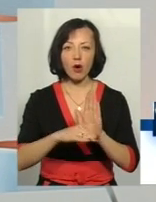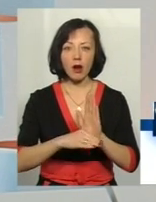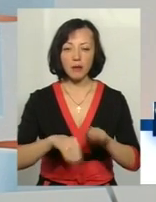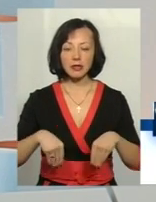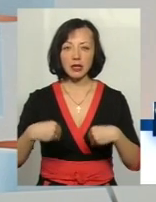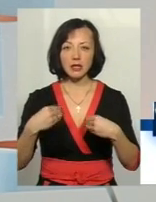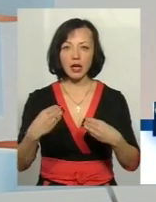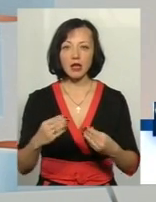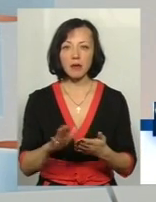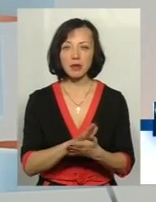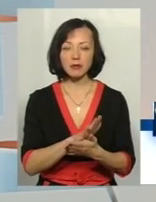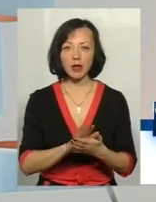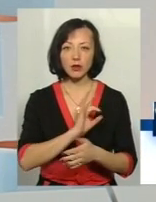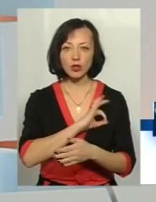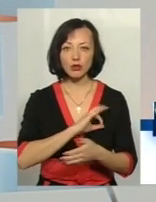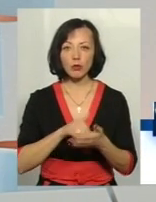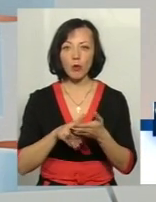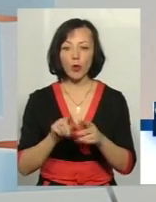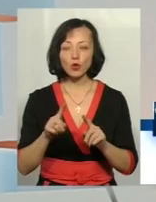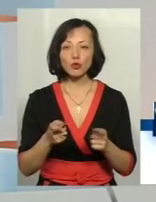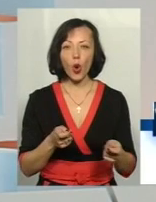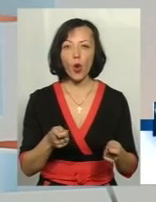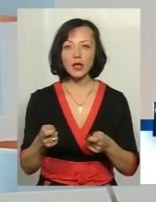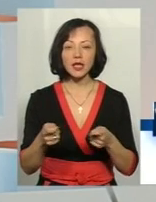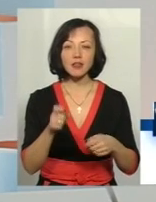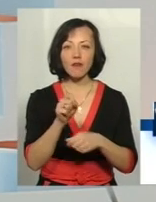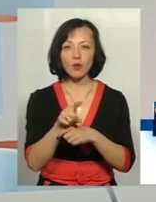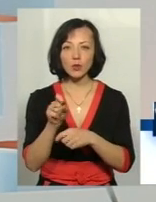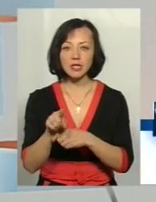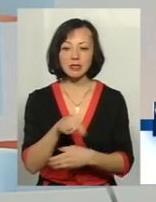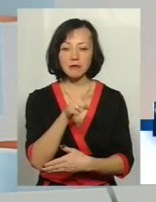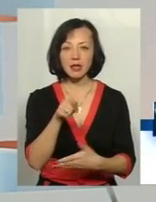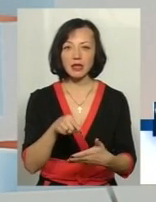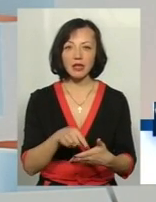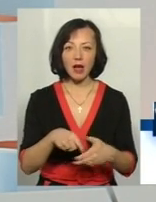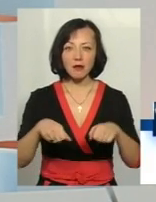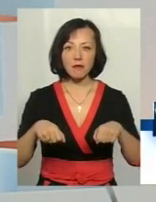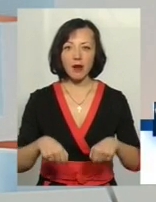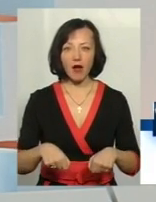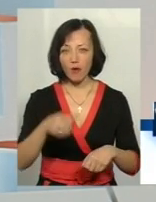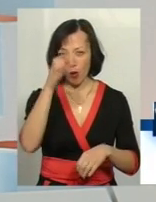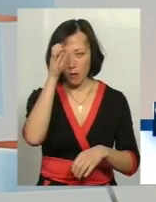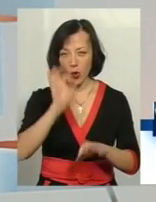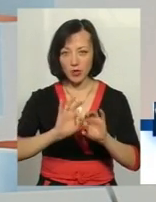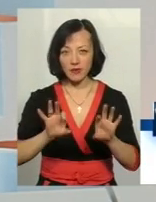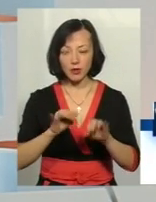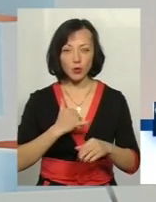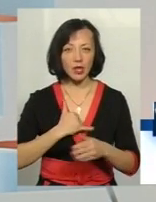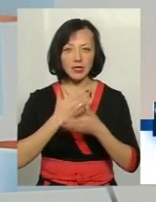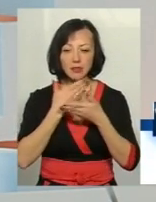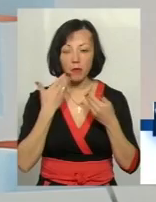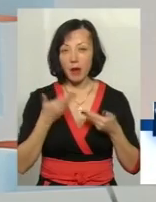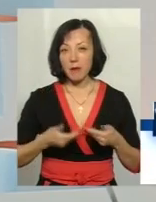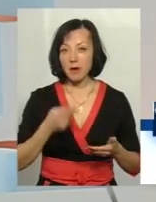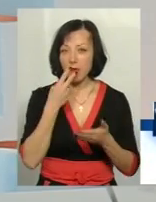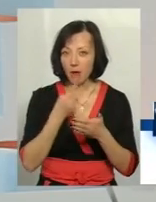допомоги, тому що координаційної функції з питань, скажімо, правопросвітництва у нас немає. Але ми бачимо, що